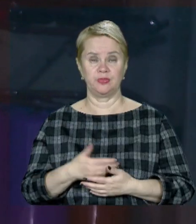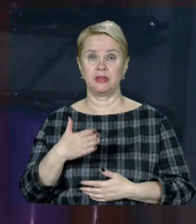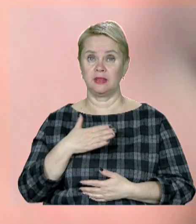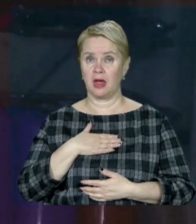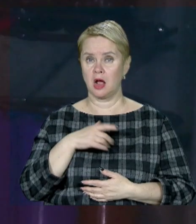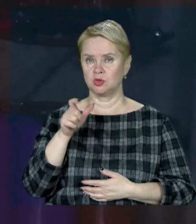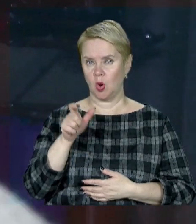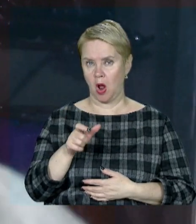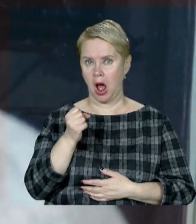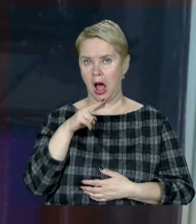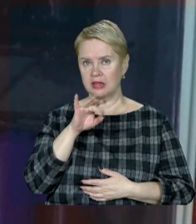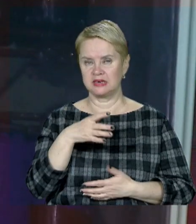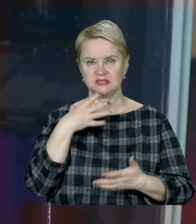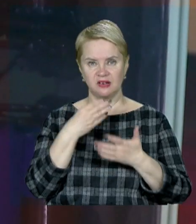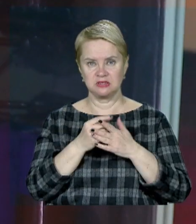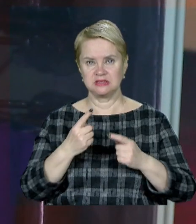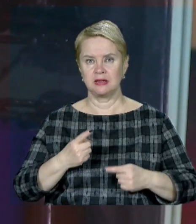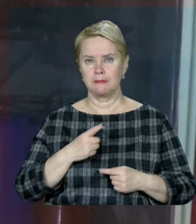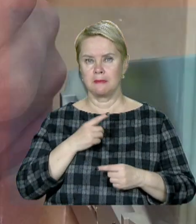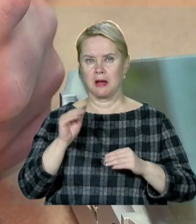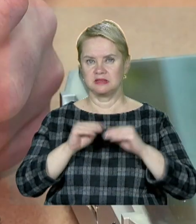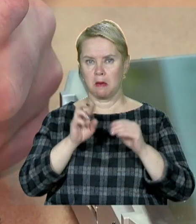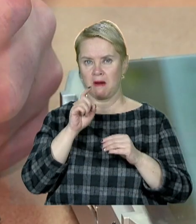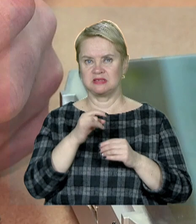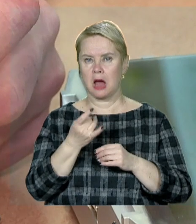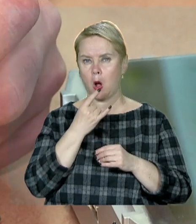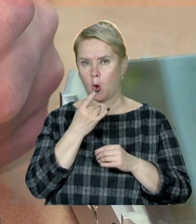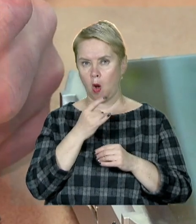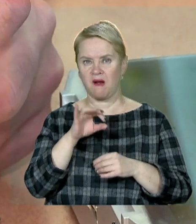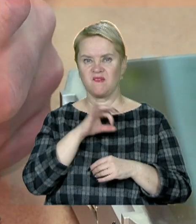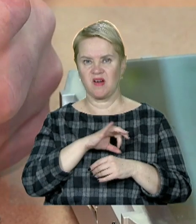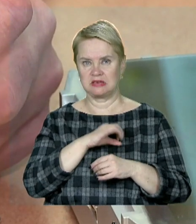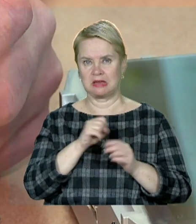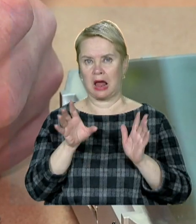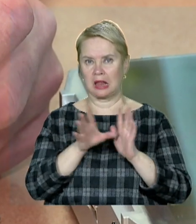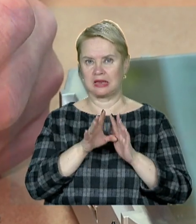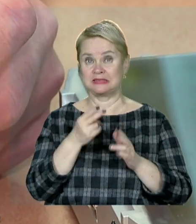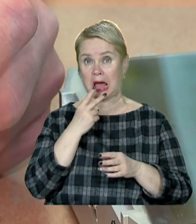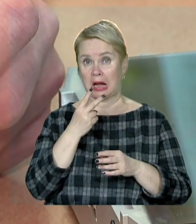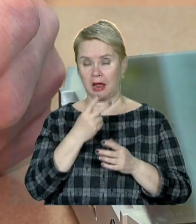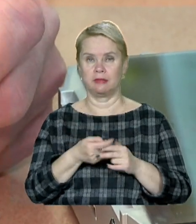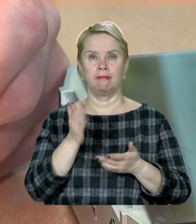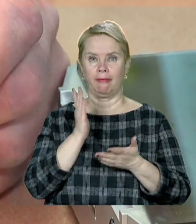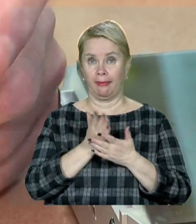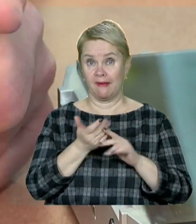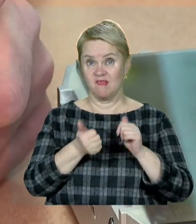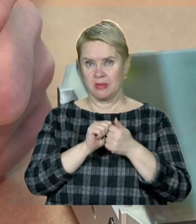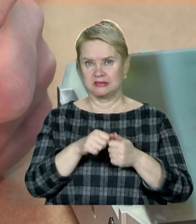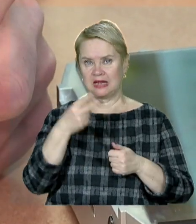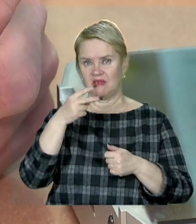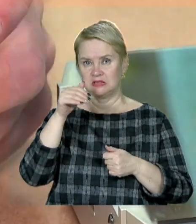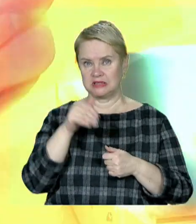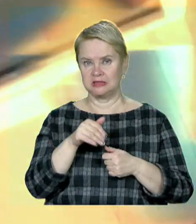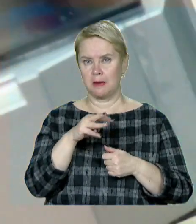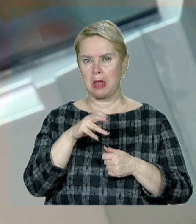Наш колега Андрій власноруч змайстрував повербанк з акумуляторів використаних електронних сигарет. Євність такого – 20